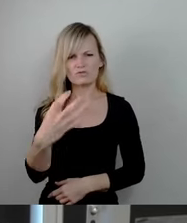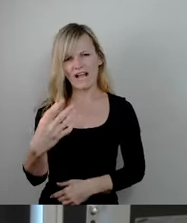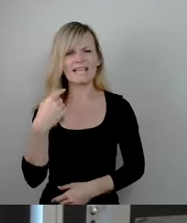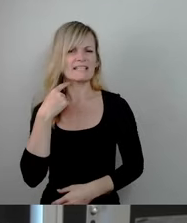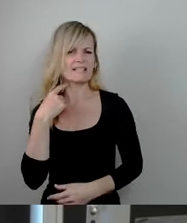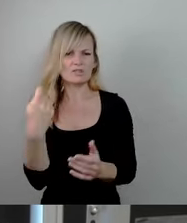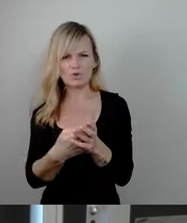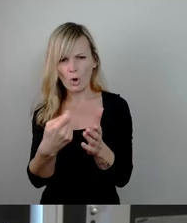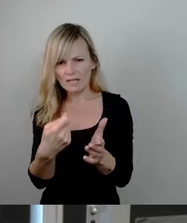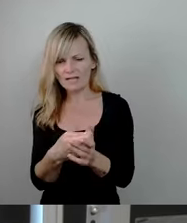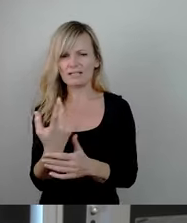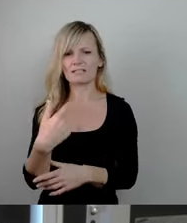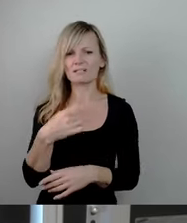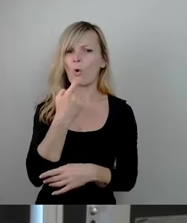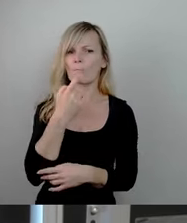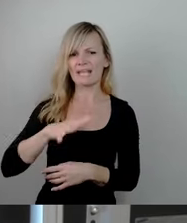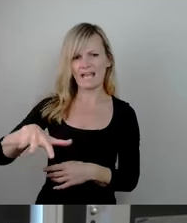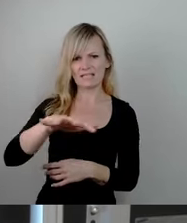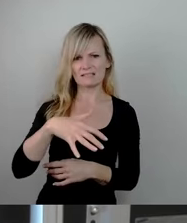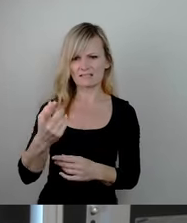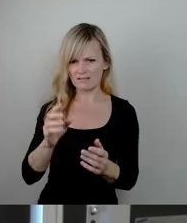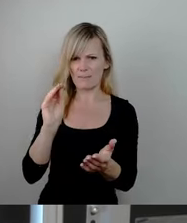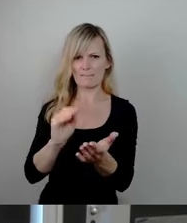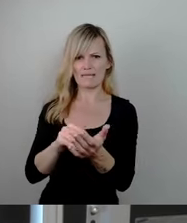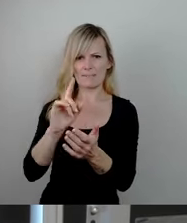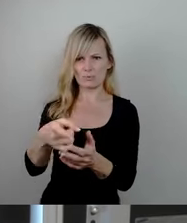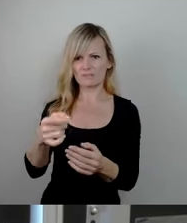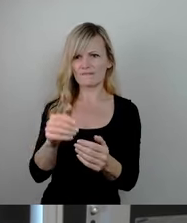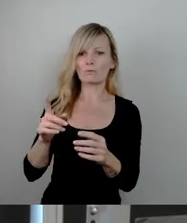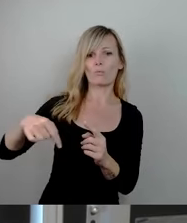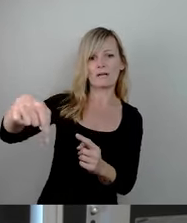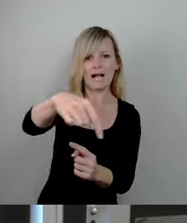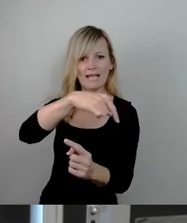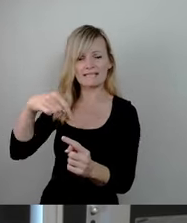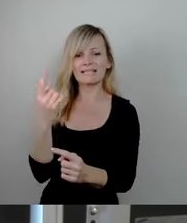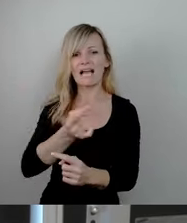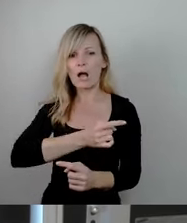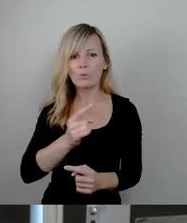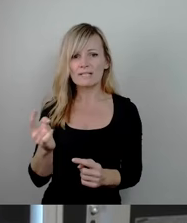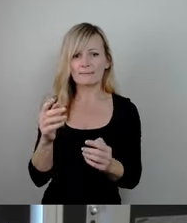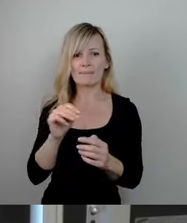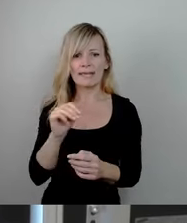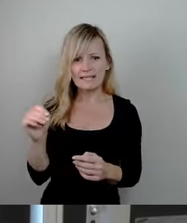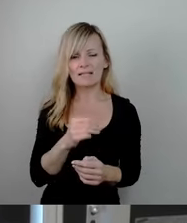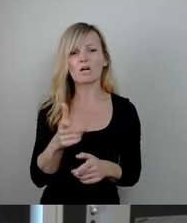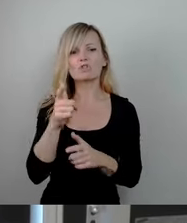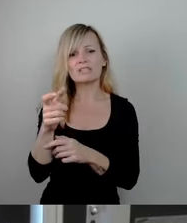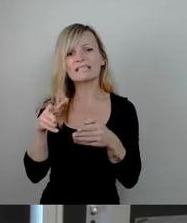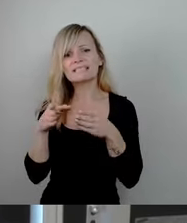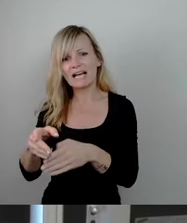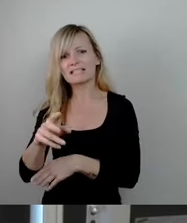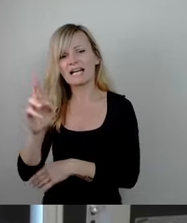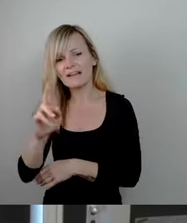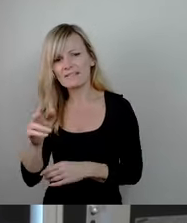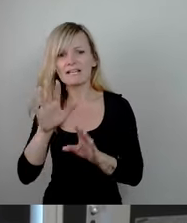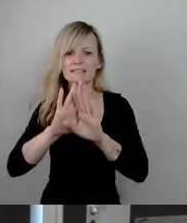Prager Straße anmieten müssen, wenn im Umkreis von 1000 Metern Rathaus, Theatergasse, das Revier Schießgasse und bald auch das